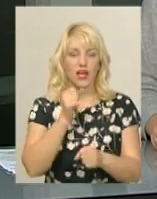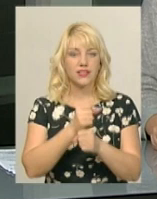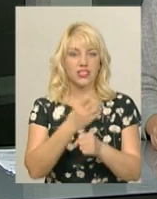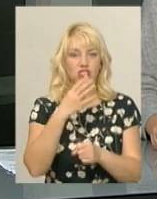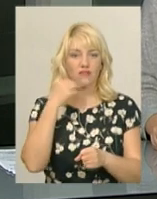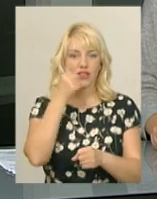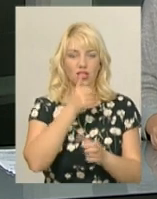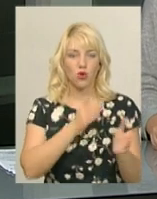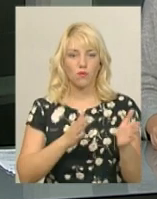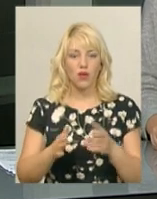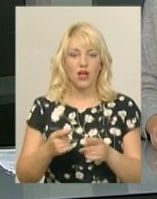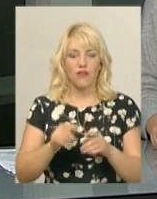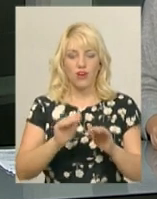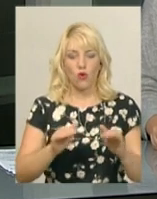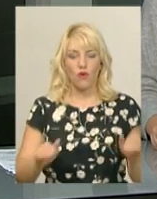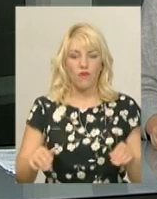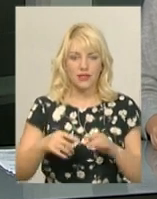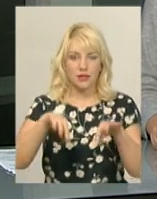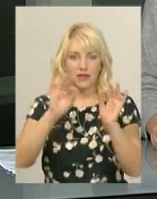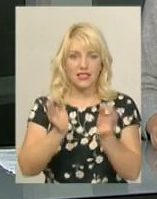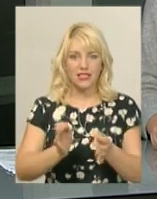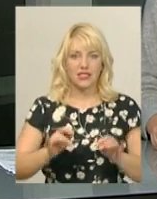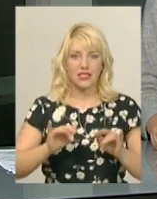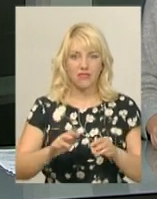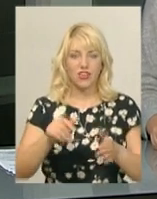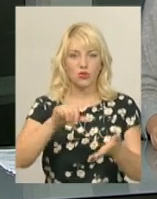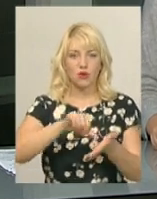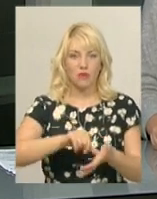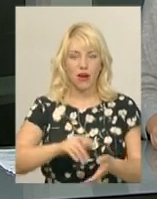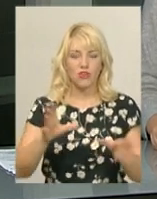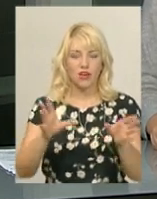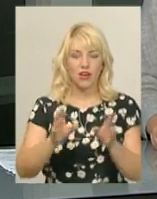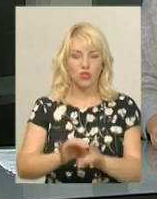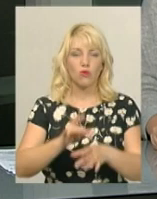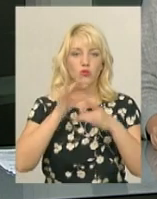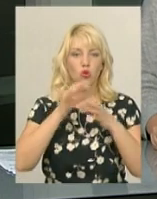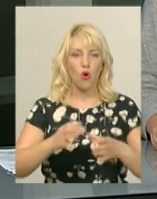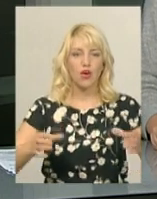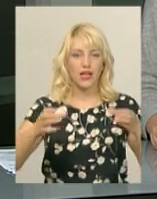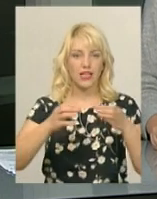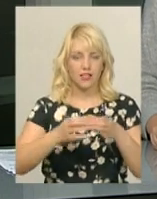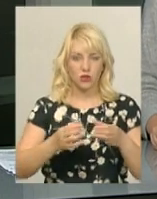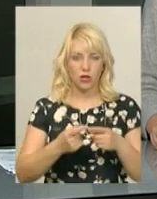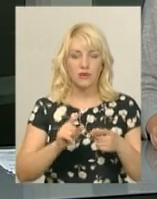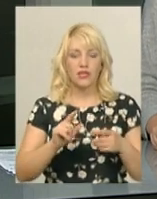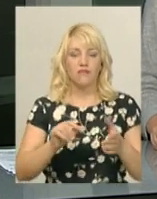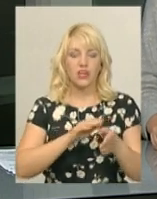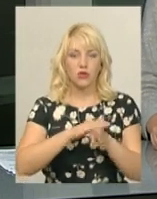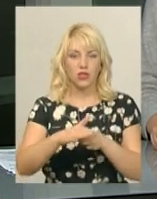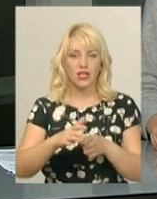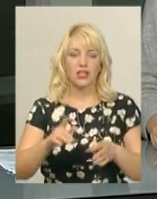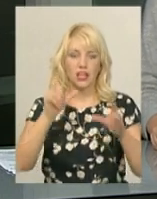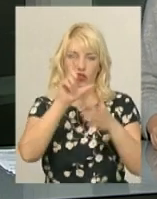Вихованці мистецьких навчальних закладів краю виступають разом з Камерним оркестром обласної філармонії. Музиканти виконали твори